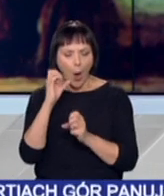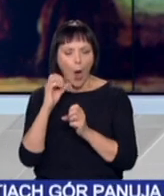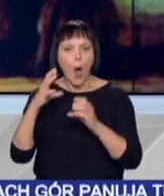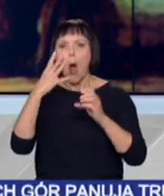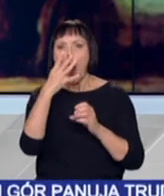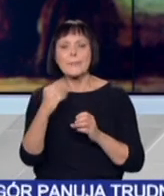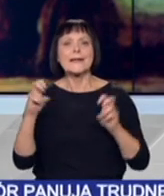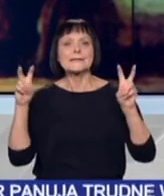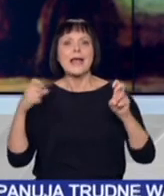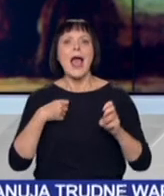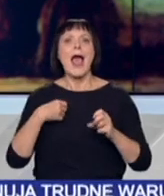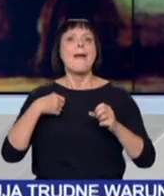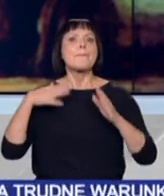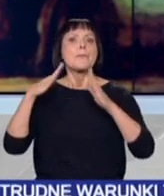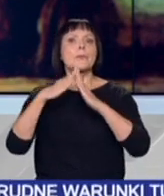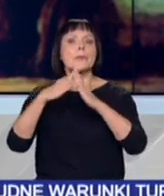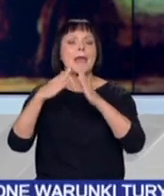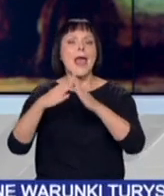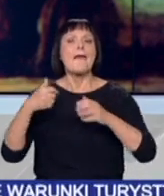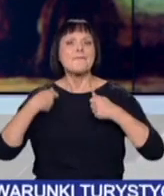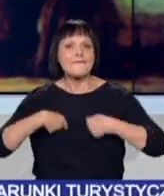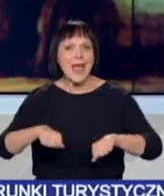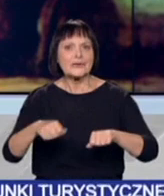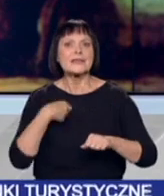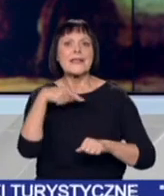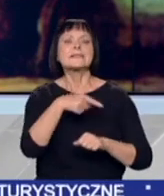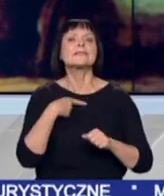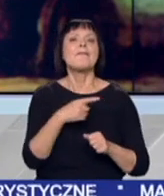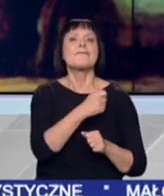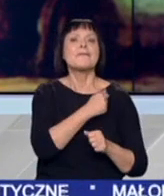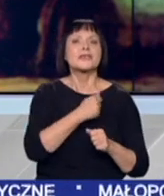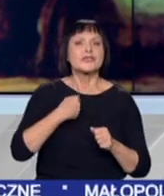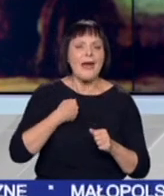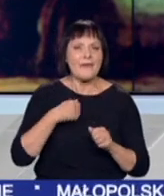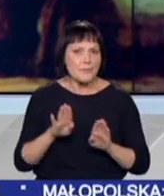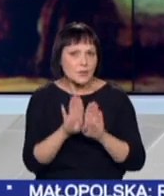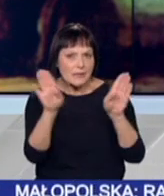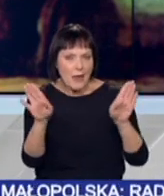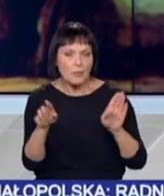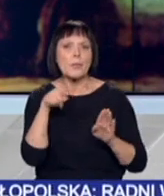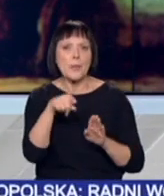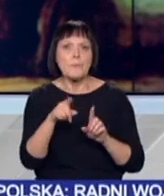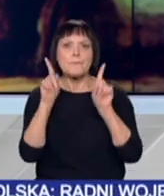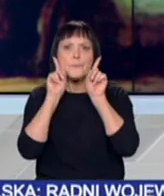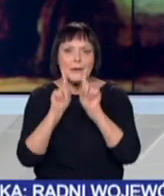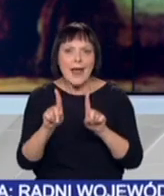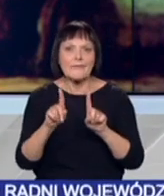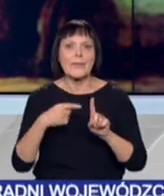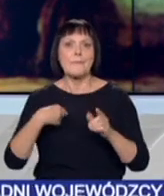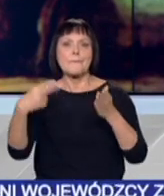Wiejskie Chaty, będący w depozycie Muzeum Jana Pawła II i prymasa Wyszyńskiego w Warszawie, jest dziełem